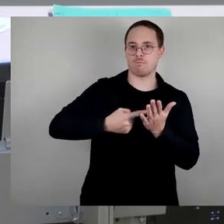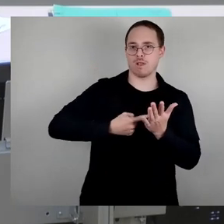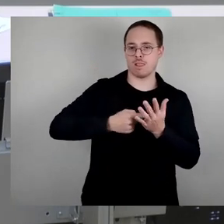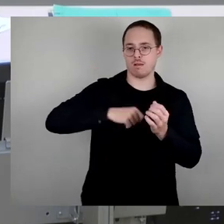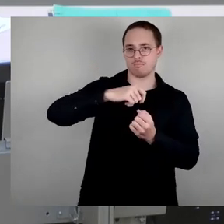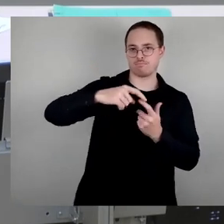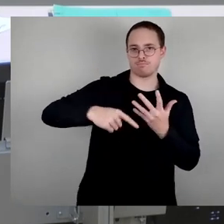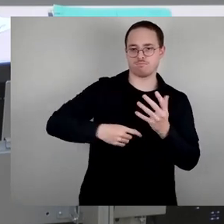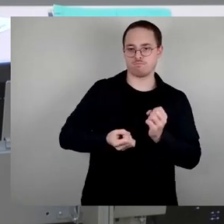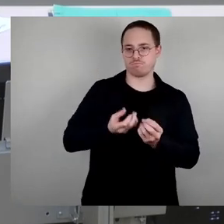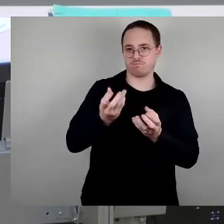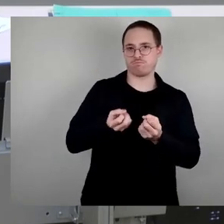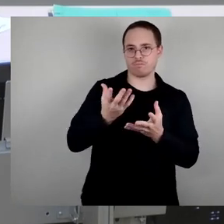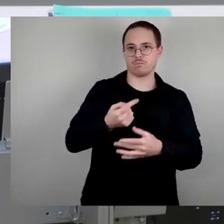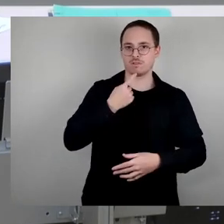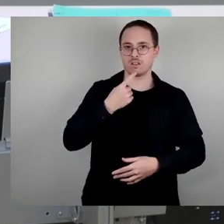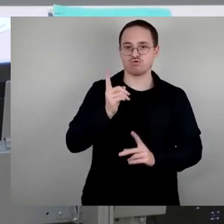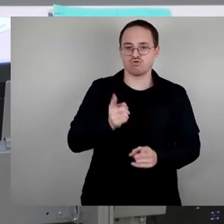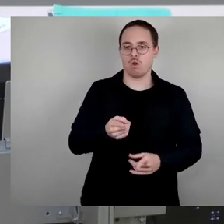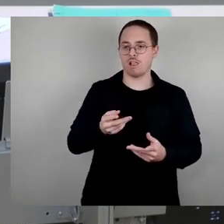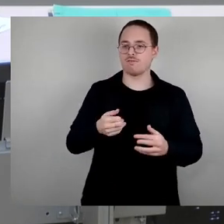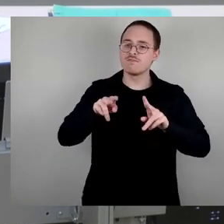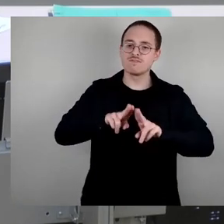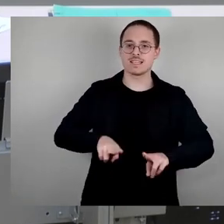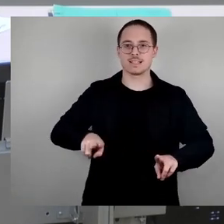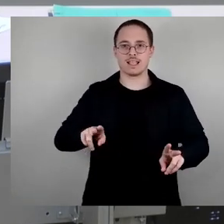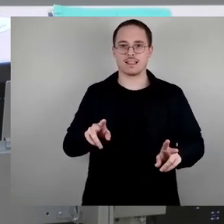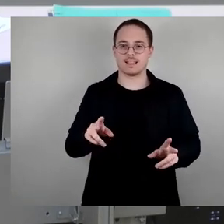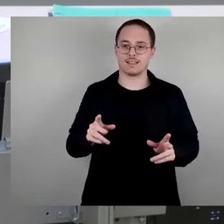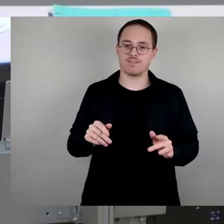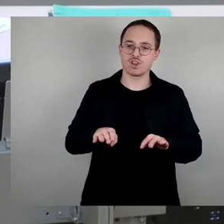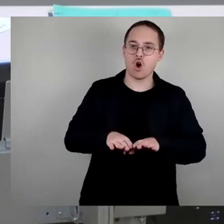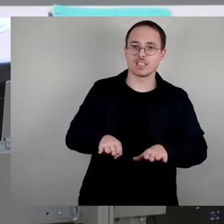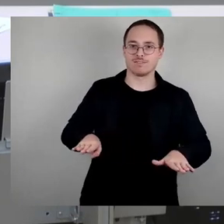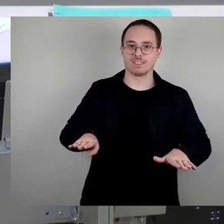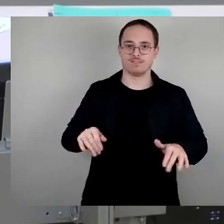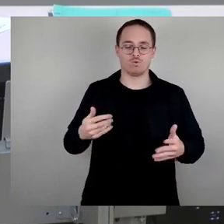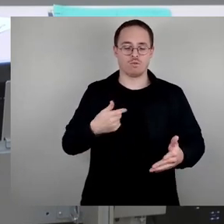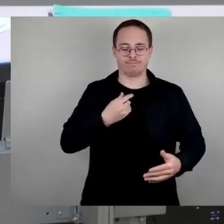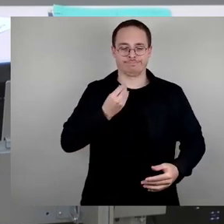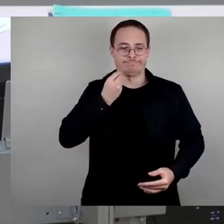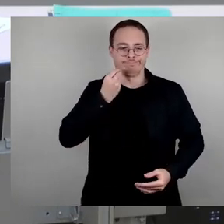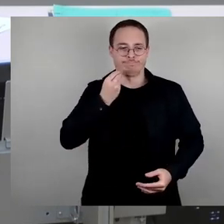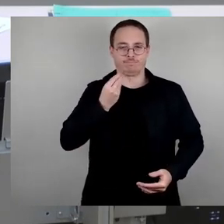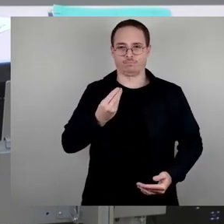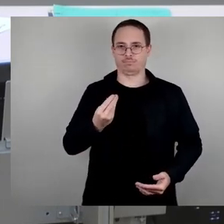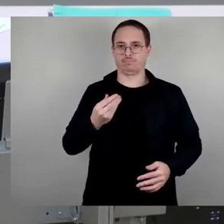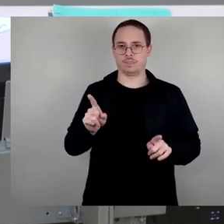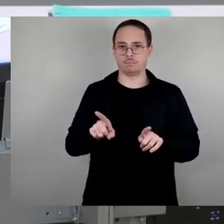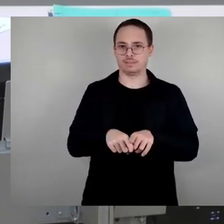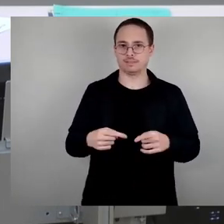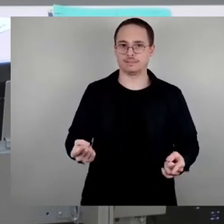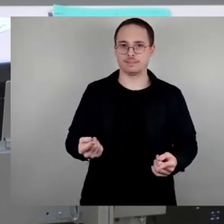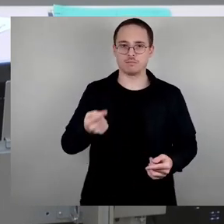pazifistisch-konservativ hier auftritt, dann hat das für mich irgendwo ein Geschmäckle. Dann denke ich an die unverbrüchliche